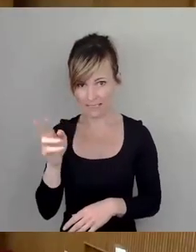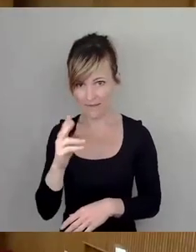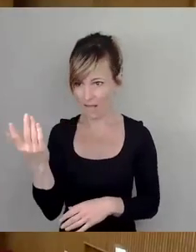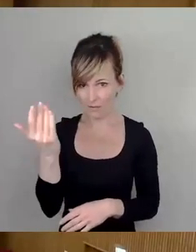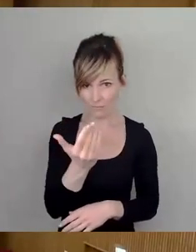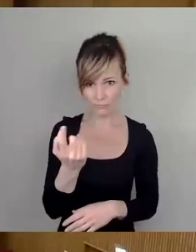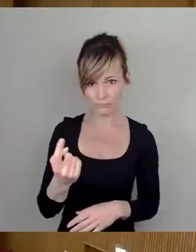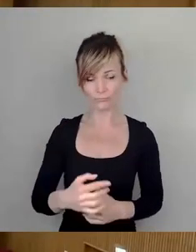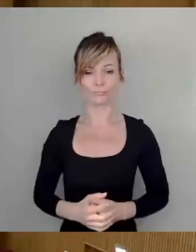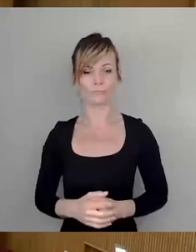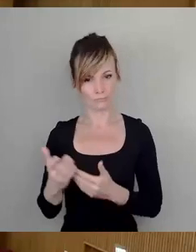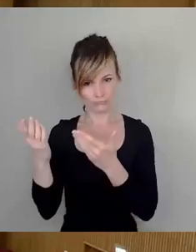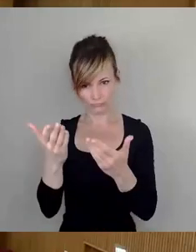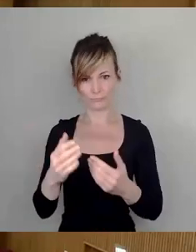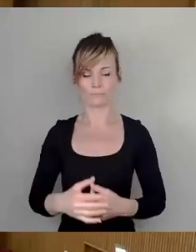Bitteschön.